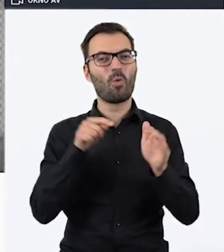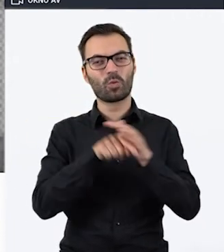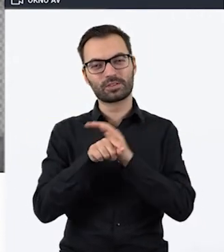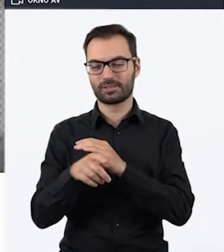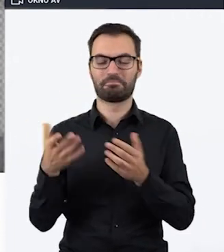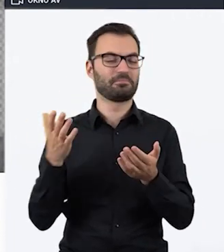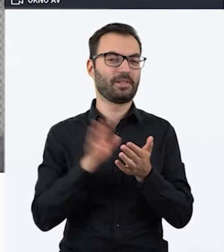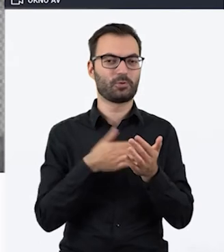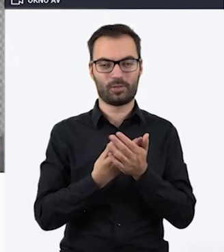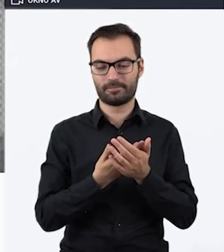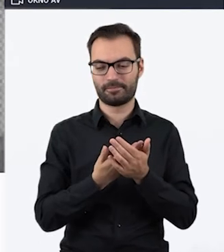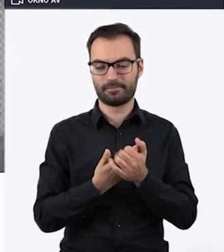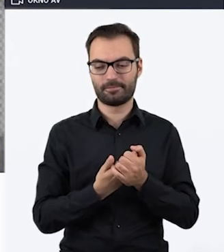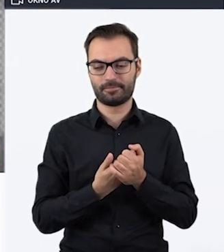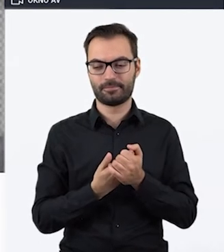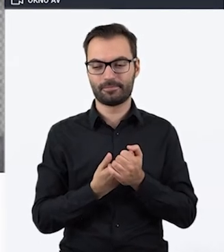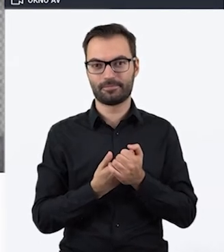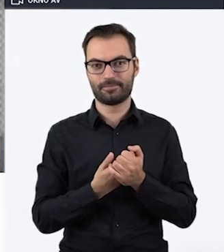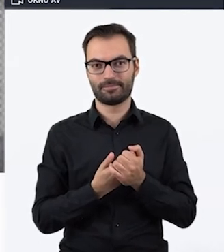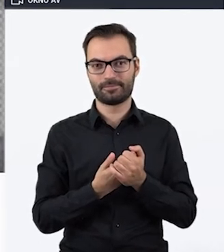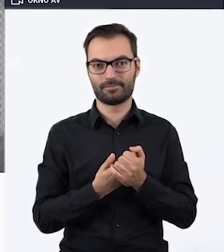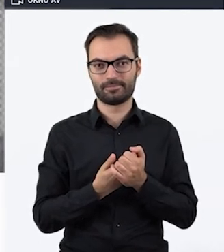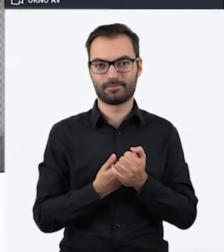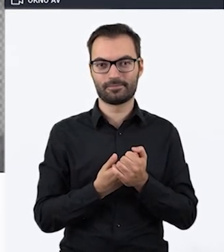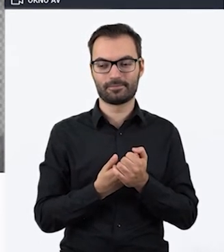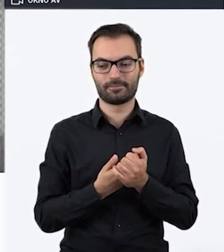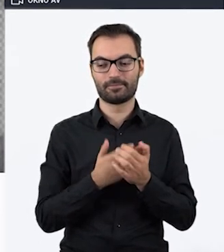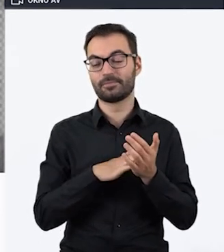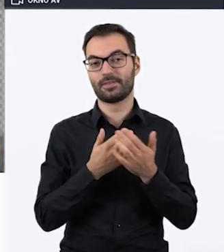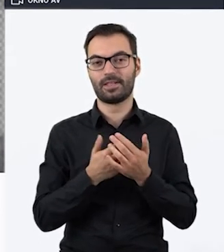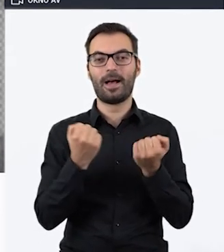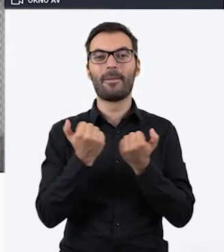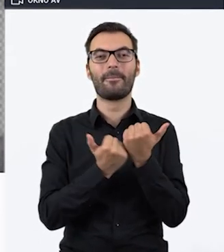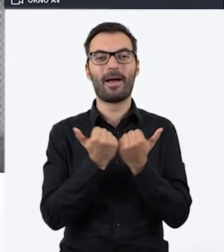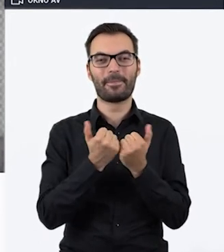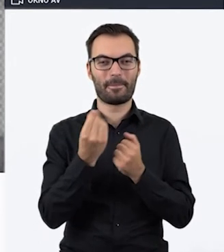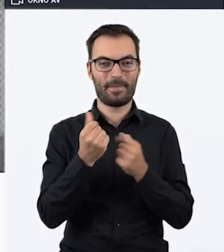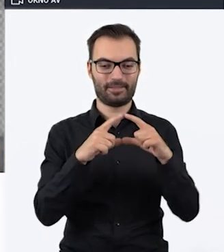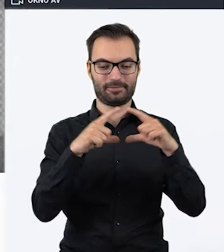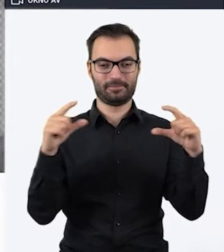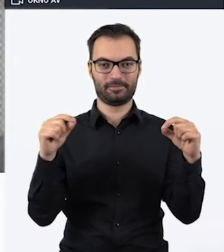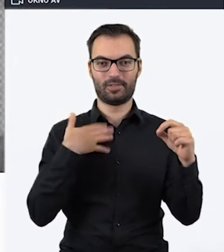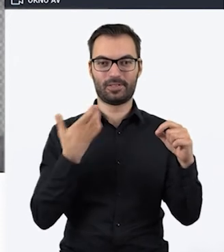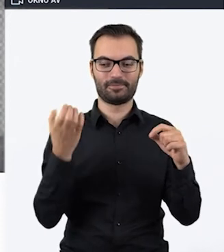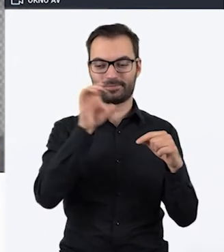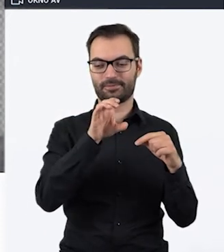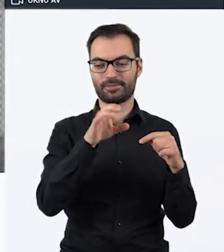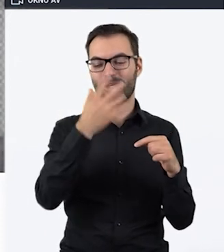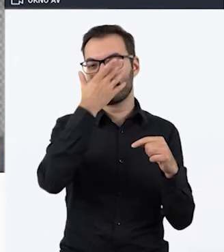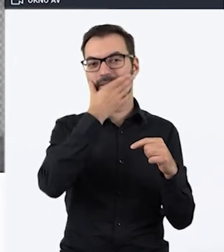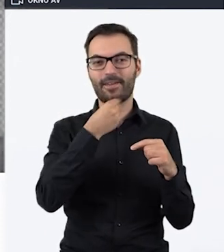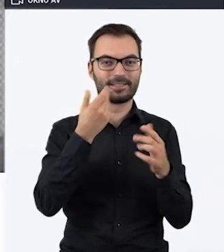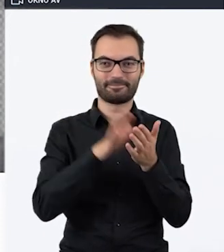Między innymi na przykład papierowe pieniądze. Tutaj można sobie wstawić